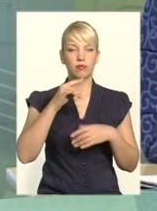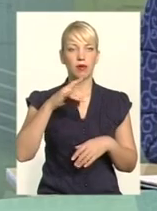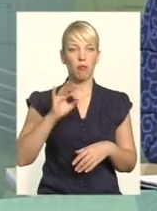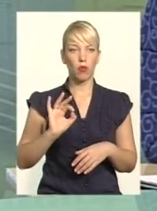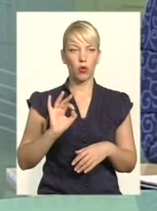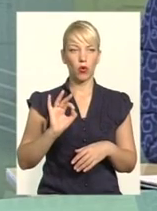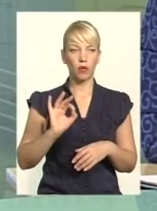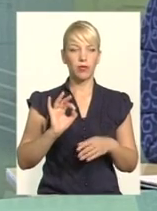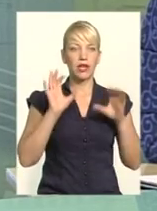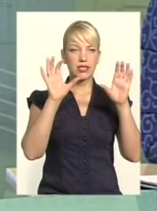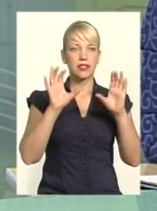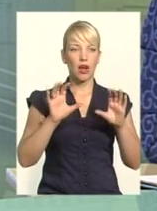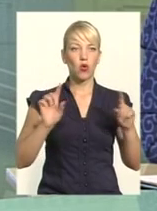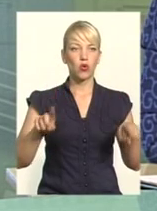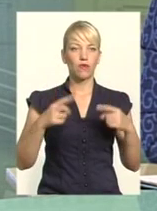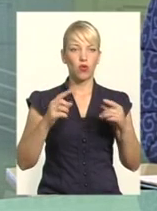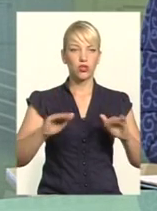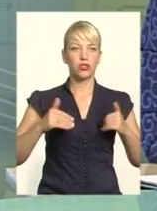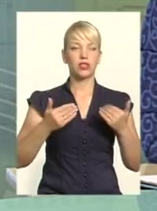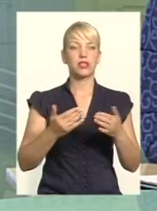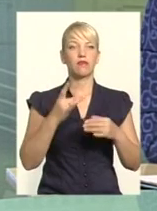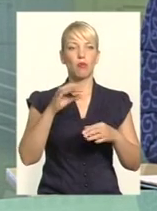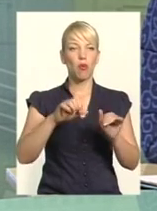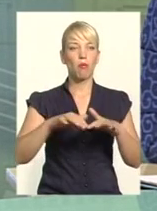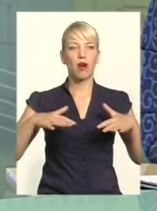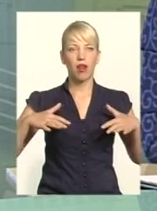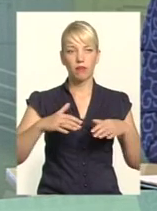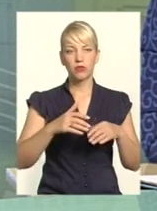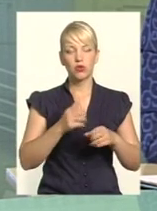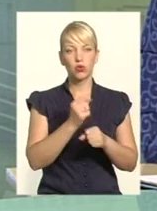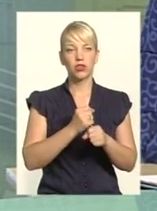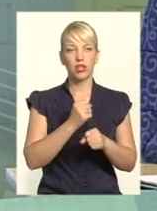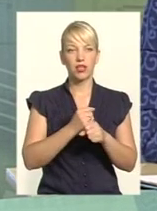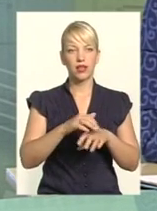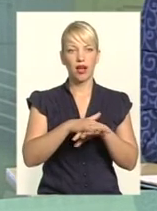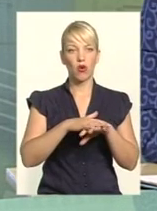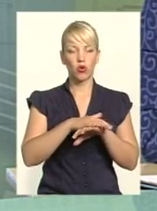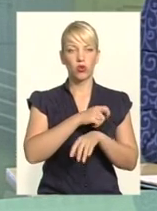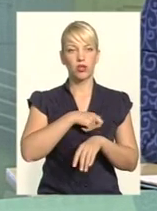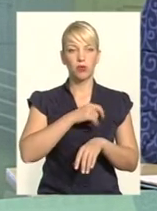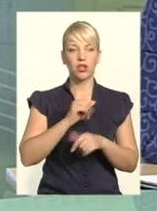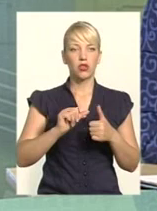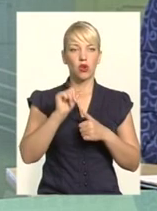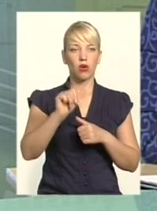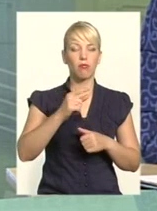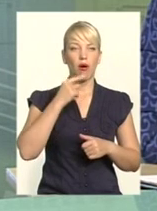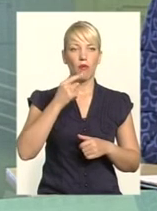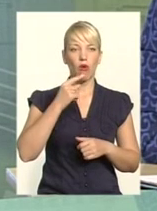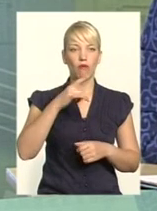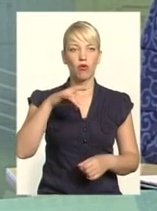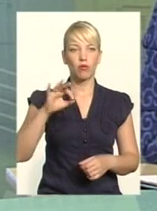законотворчі ініціативи, про парламентську діяльність цього народного депутата. І, зокрема, поговоримо про